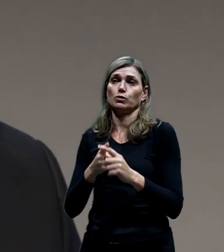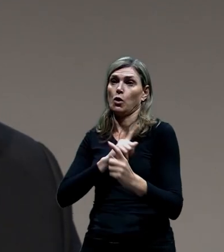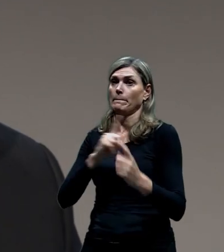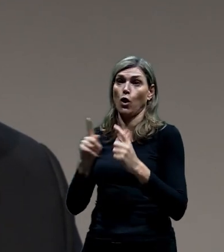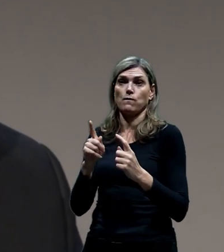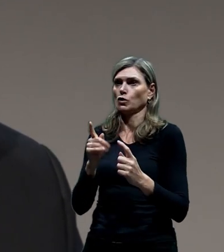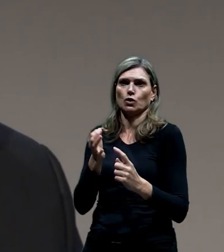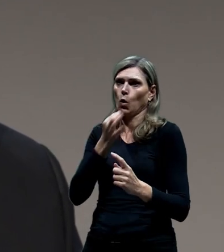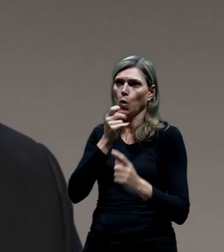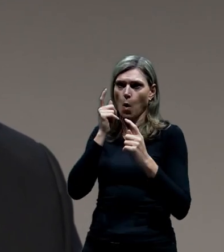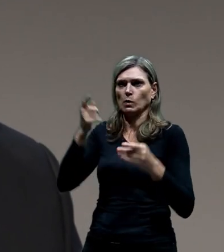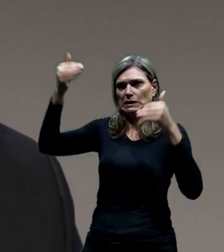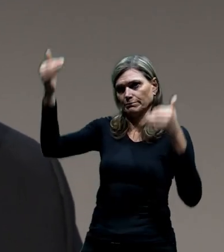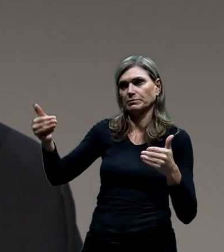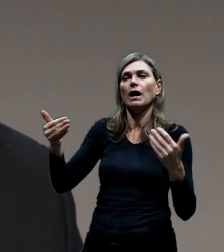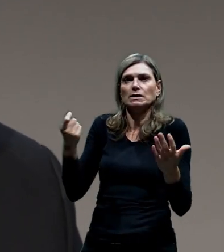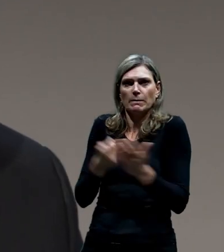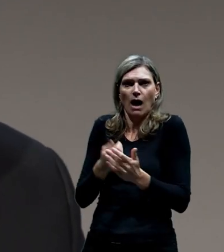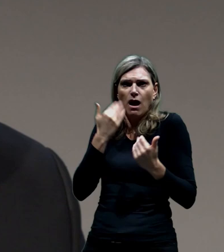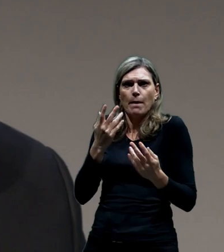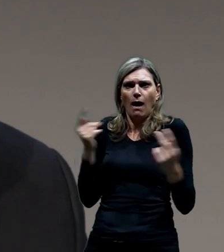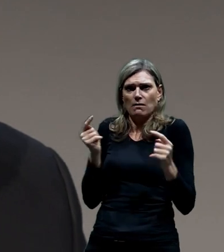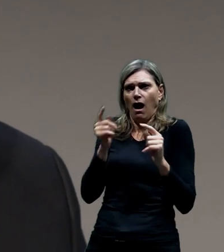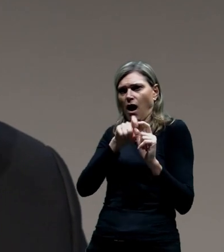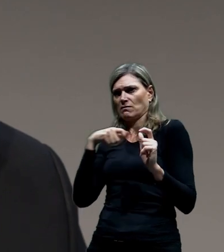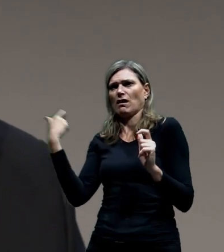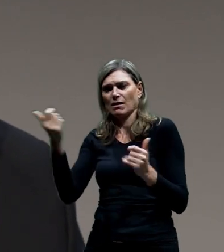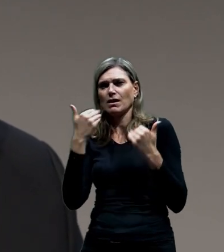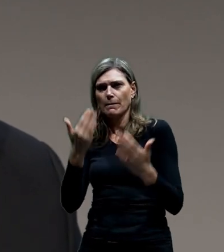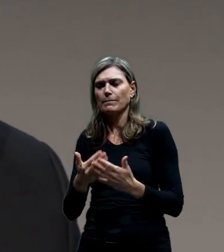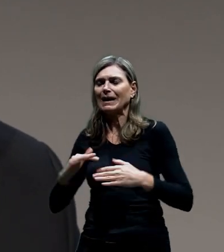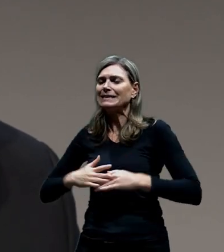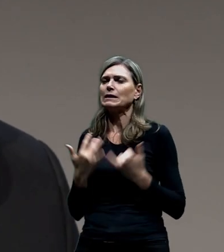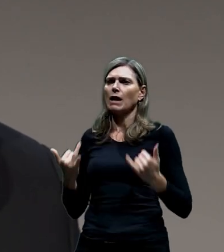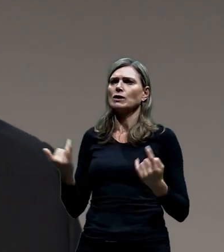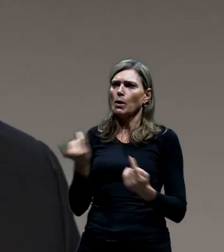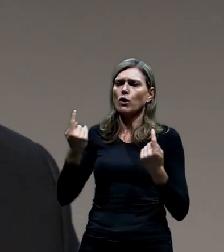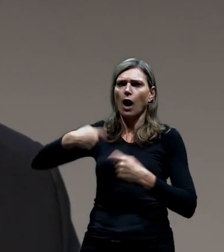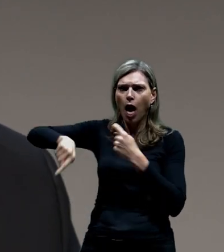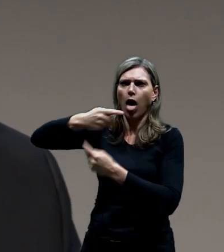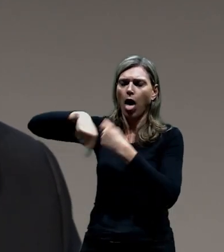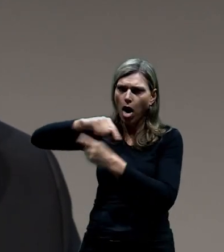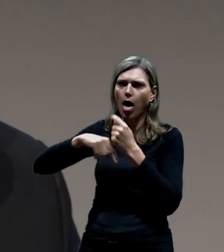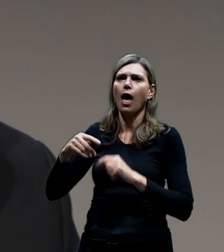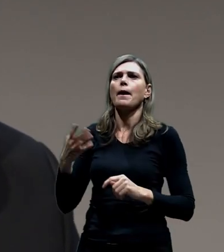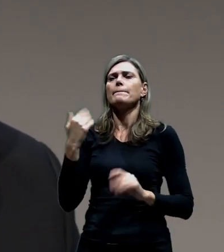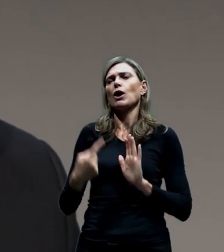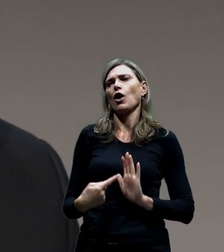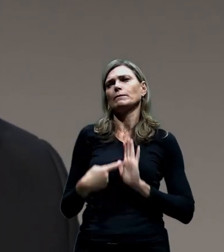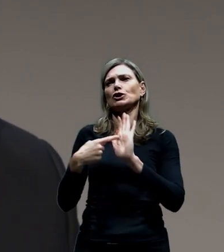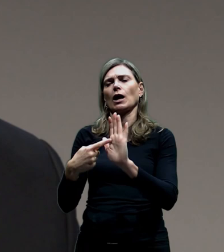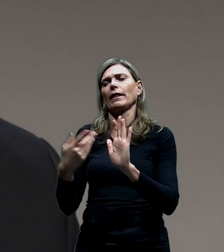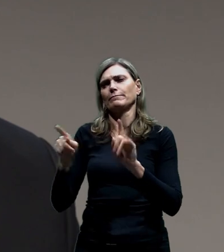bych chtěl ještě obecně, v podstatě se teďka tady točíme na to, čemu my jsme v té prezentaci říkali okrajové podmínky.